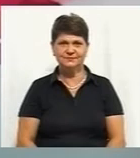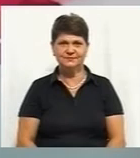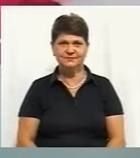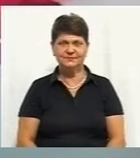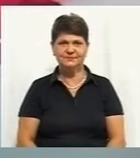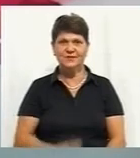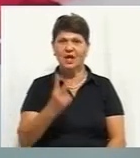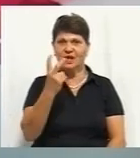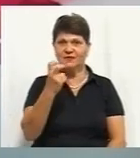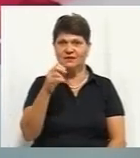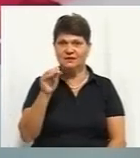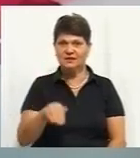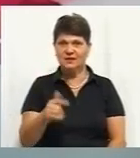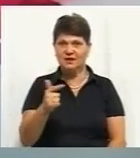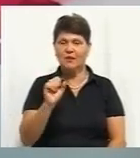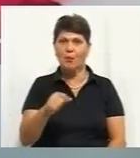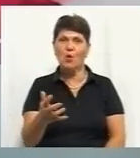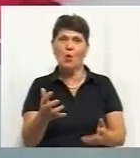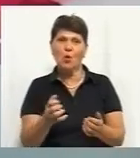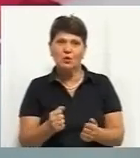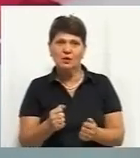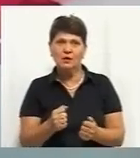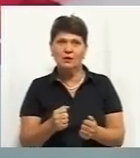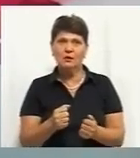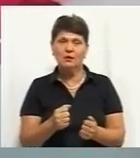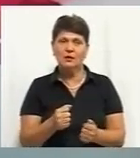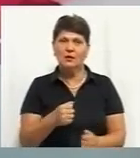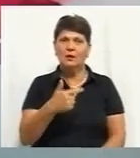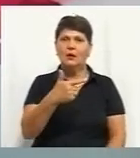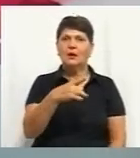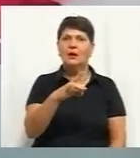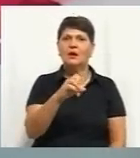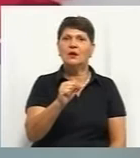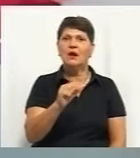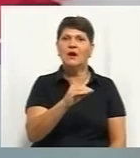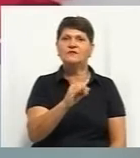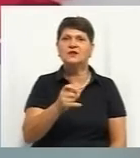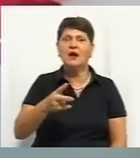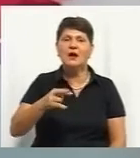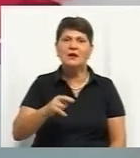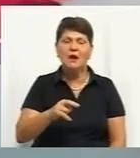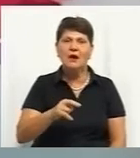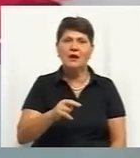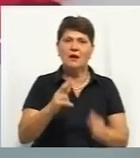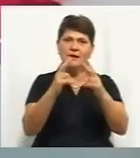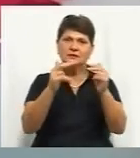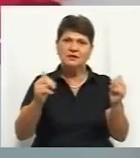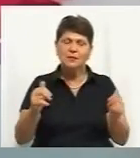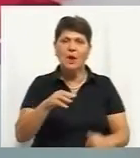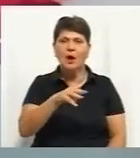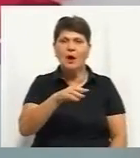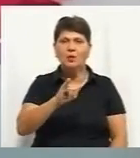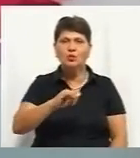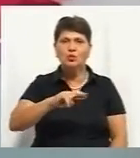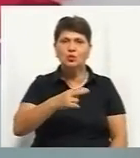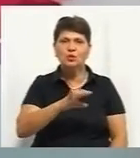200 тисяч гривень може отримати Гравська, Тиманівська садиба, що у Тульчинському районі. Для цього проєкт по благоустрою